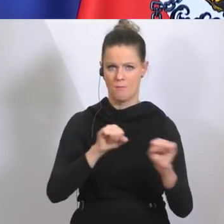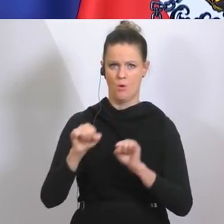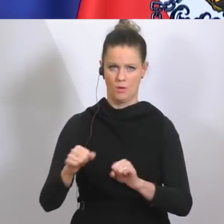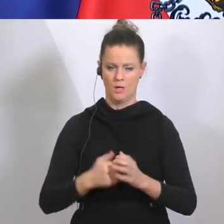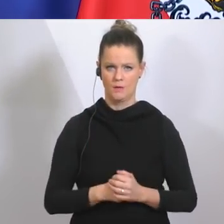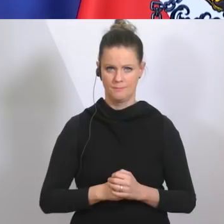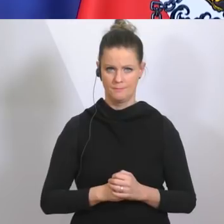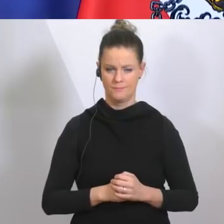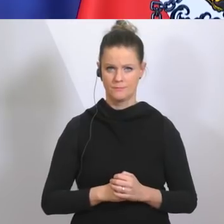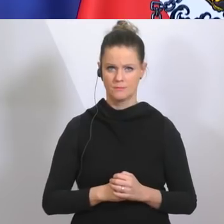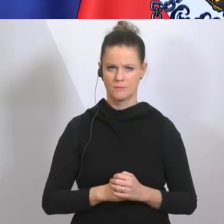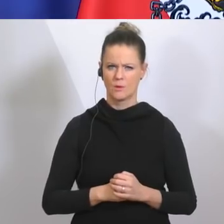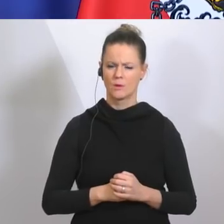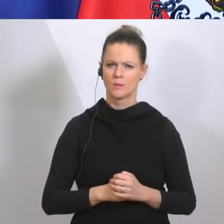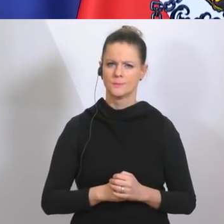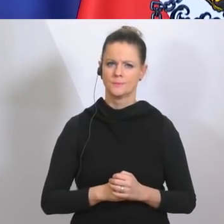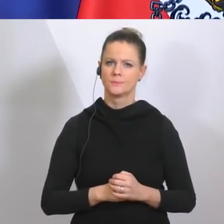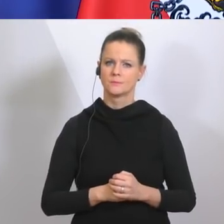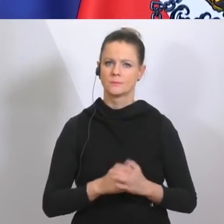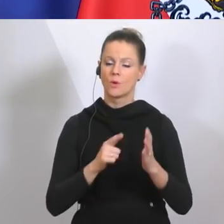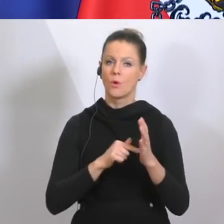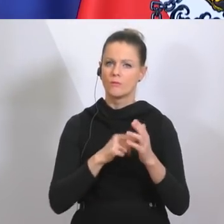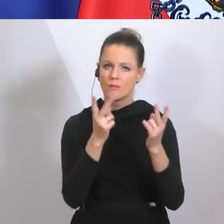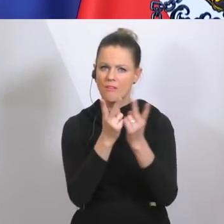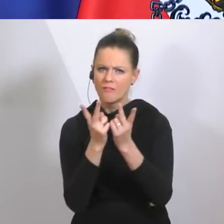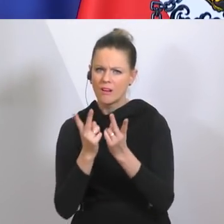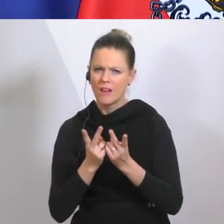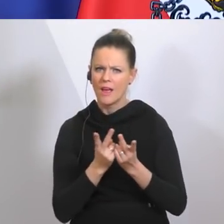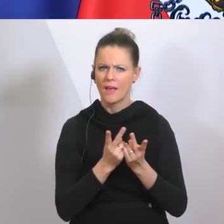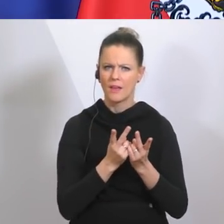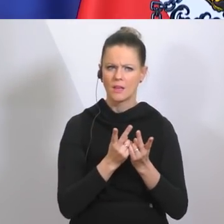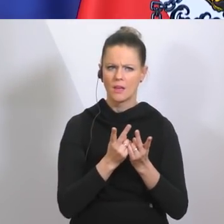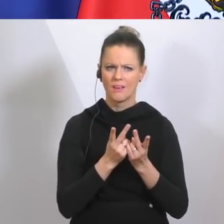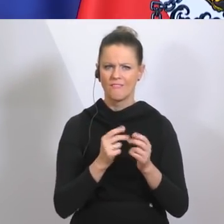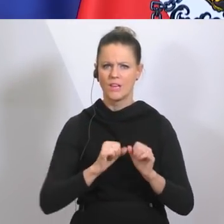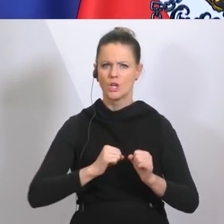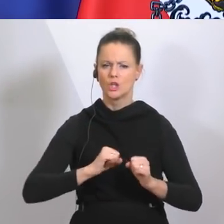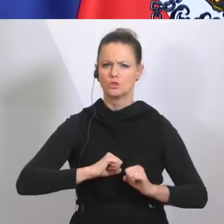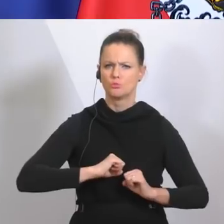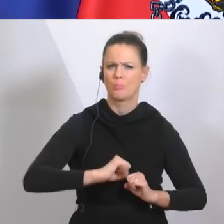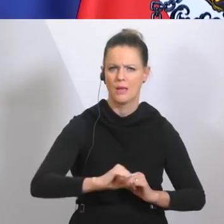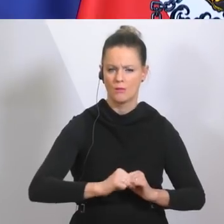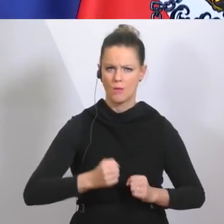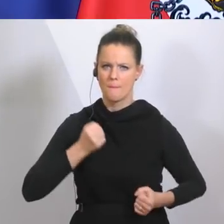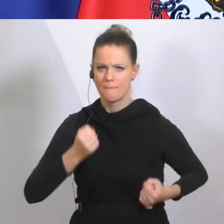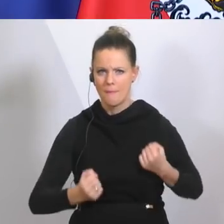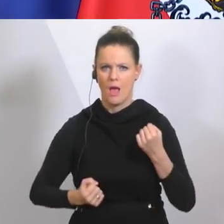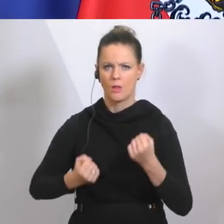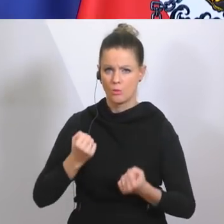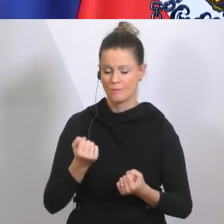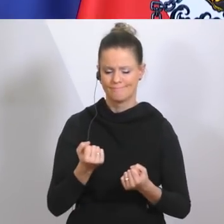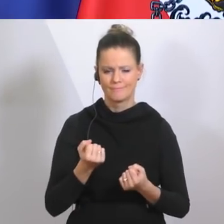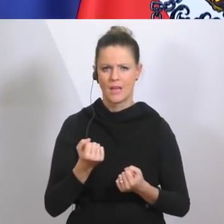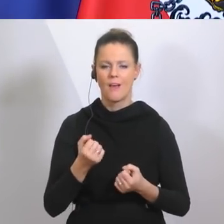Oft wird der Vergleich gezogen, ist irgendwas ein Sprint oder ist irgendwas ein Marathon? Ich denke, es wird ein Marathon,